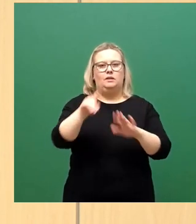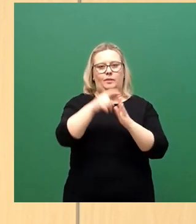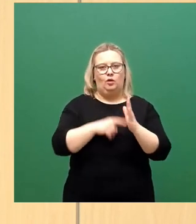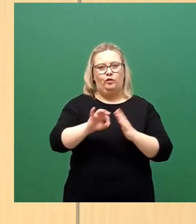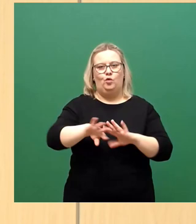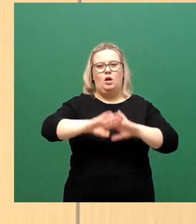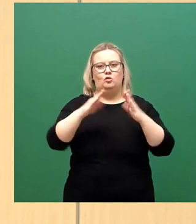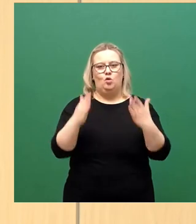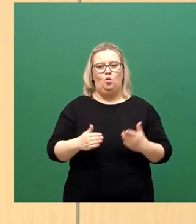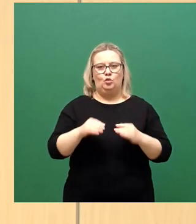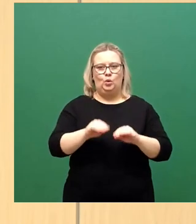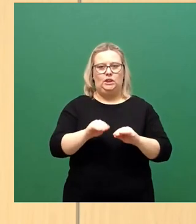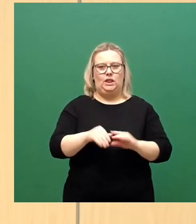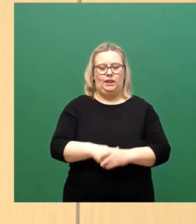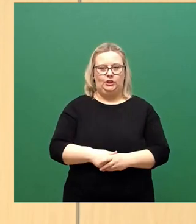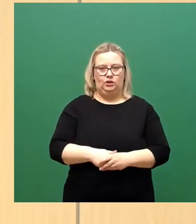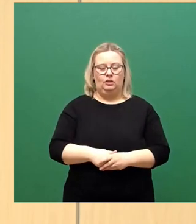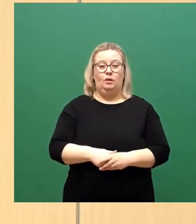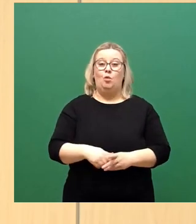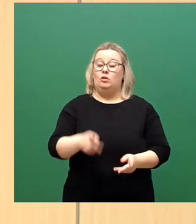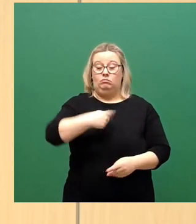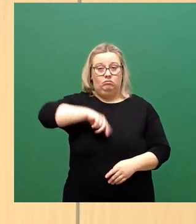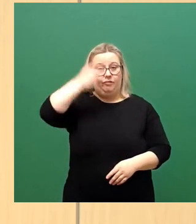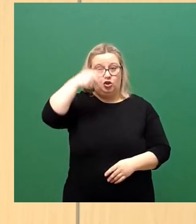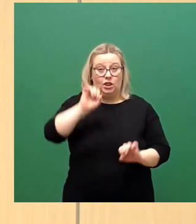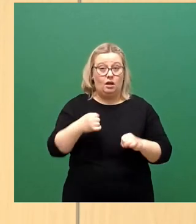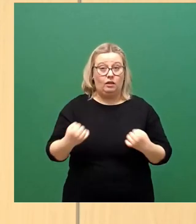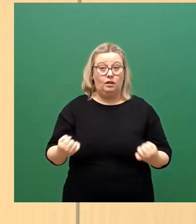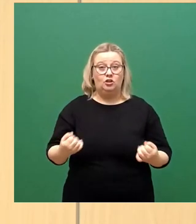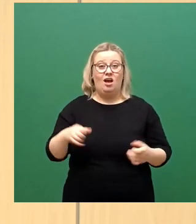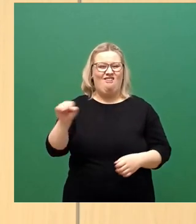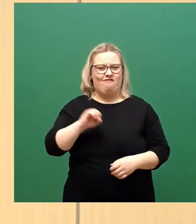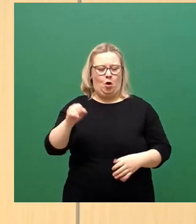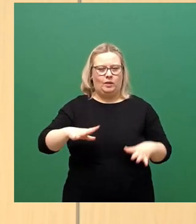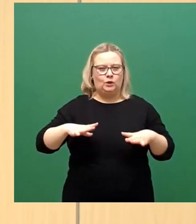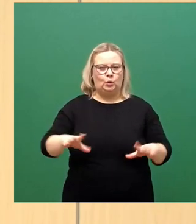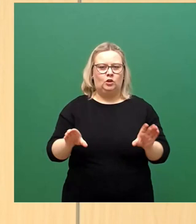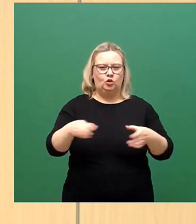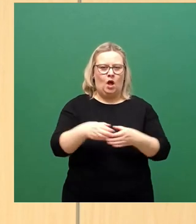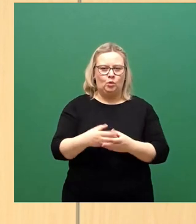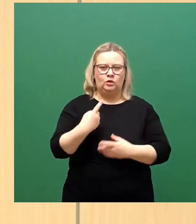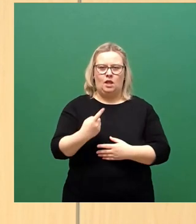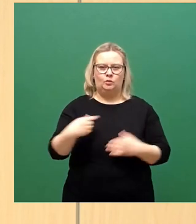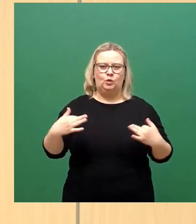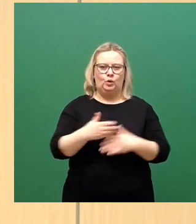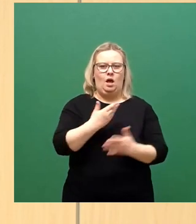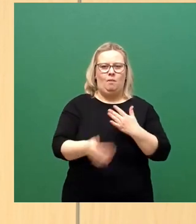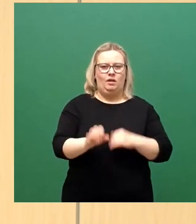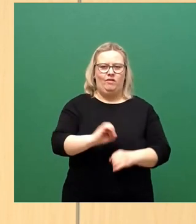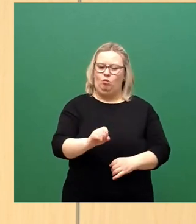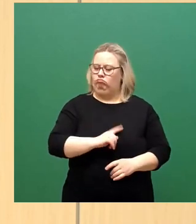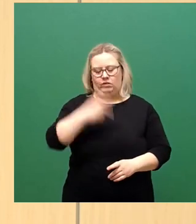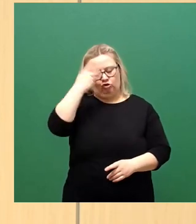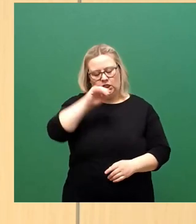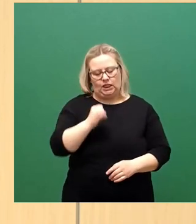zu sorgen. Es ist für uns nicht nachvollziehbar, wieso diesen Gesundheitsausschuss auch von den Grünen abgelehnt wurde. Dabei hat